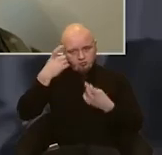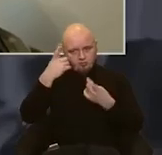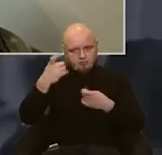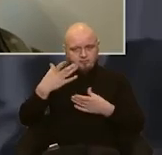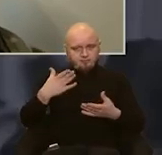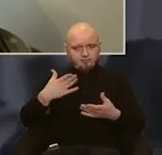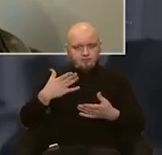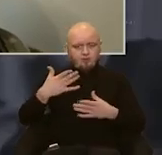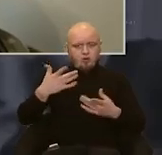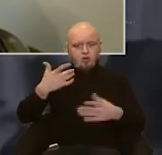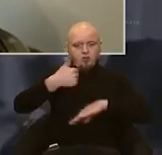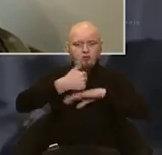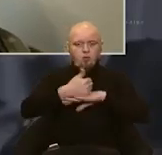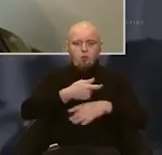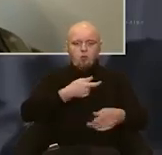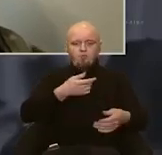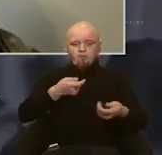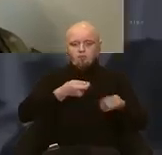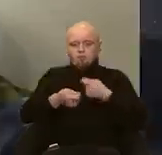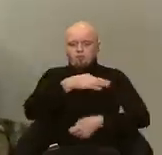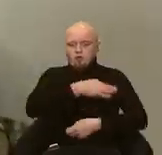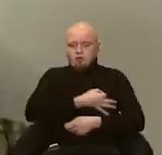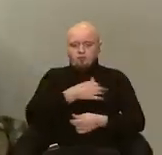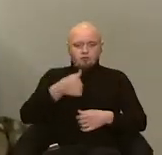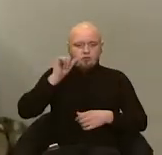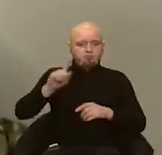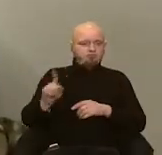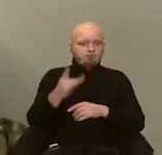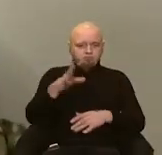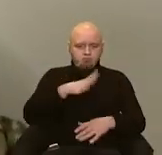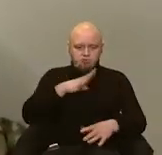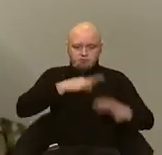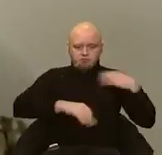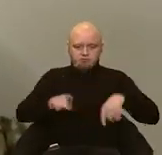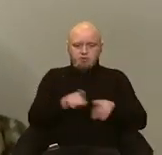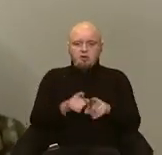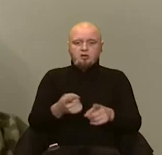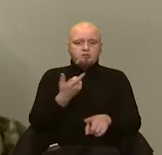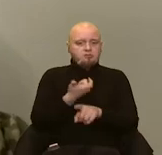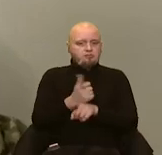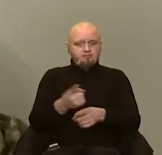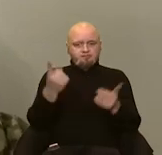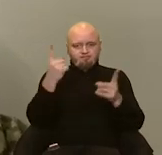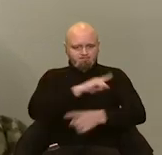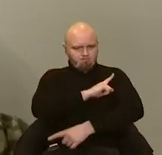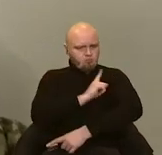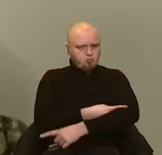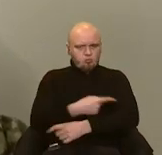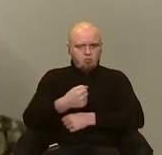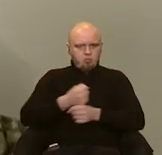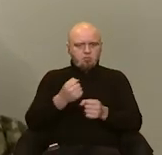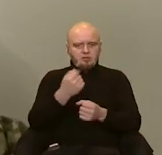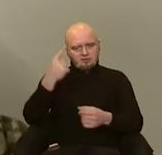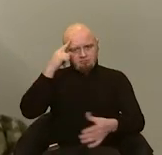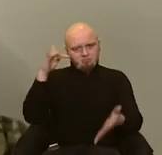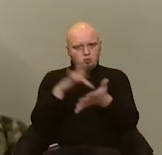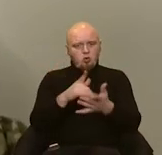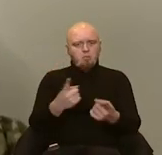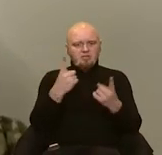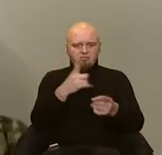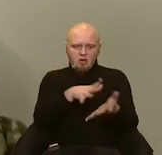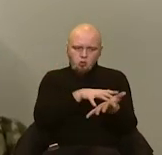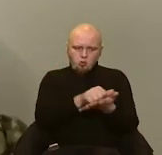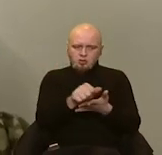За інформацією Головного управління розвідки, вчора уперше була дійсно засована така надпотужна бомба з метою максимальної